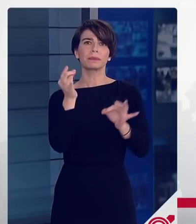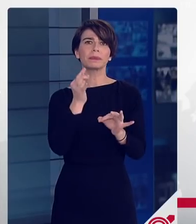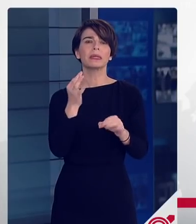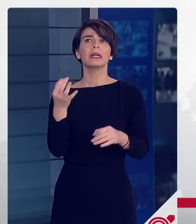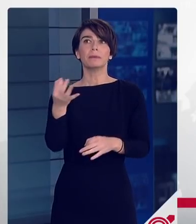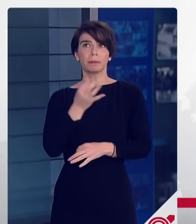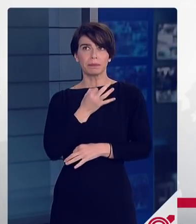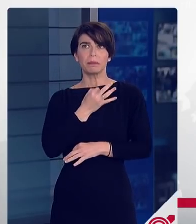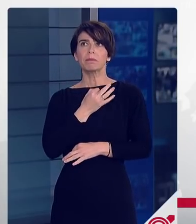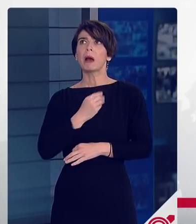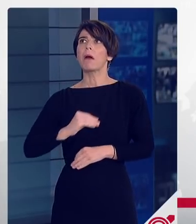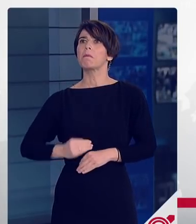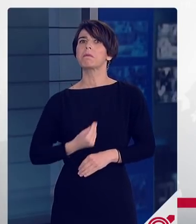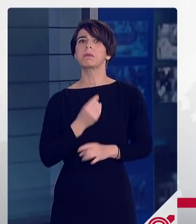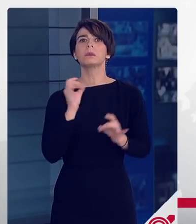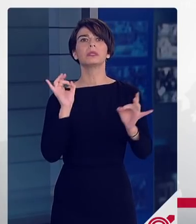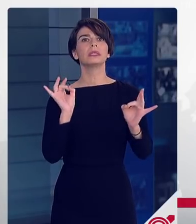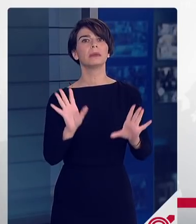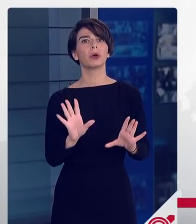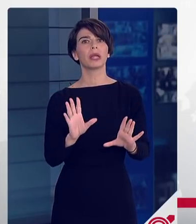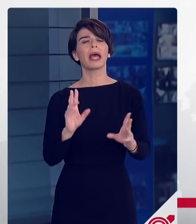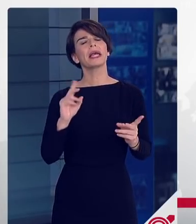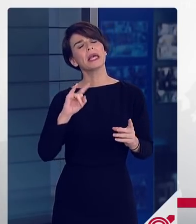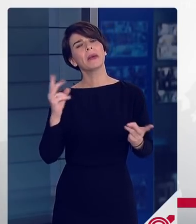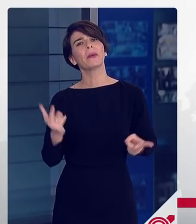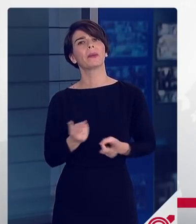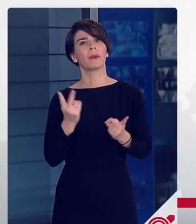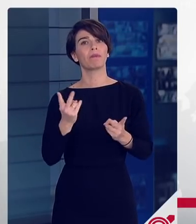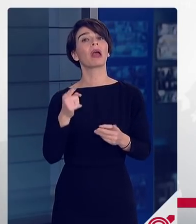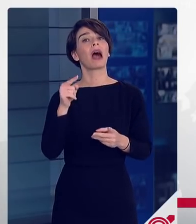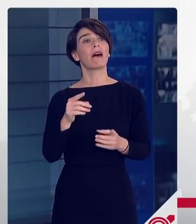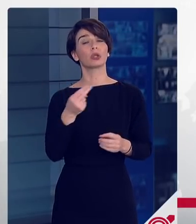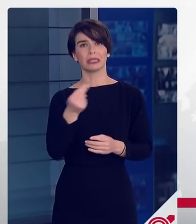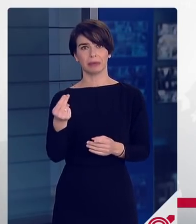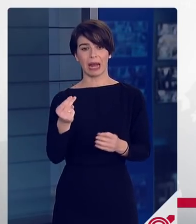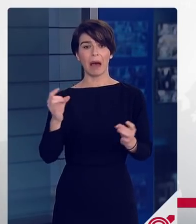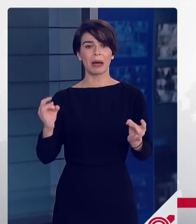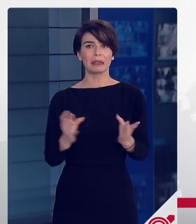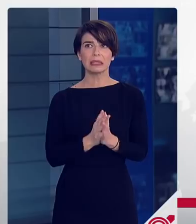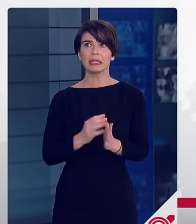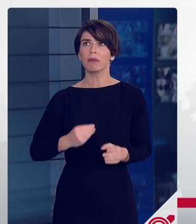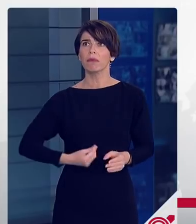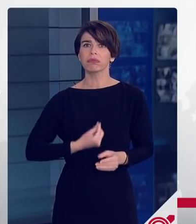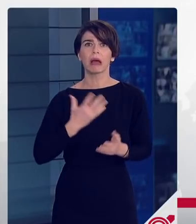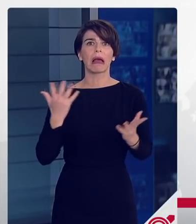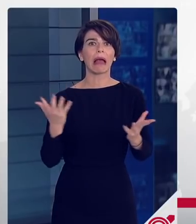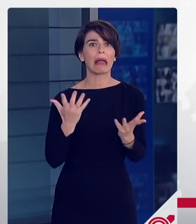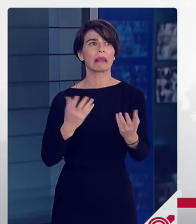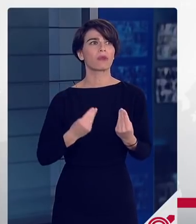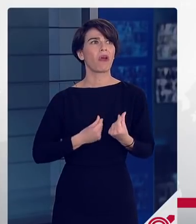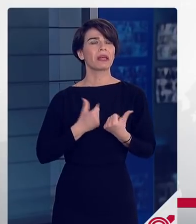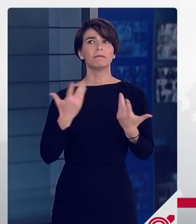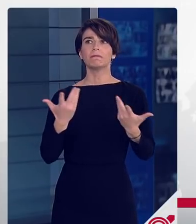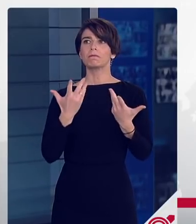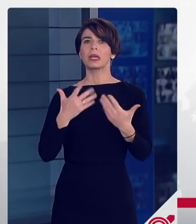ασυμπτωματικά Γι' αυτόν τον λόγο οποιοςδήποτε έχει το παραμικρό σύμπτωμα ή ο ίδιος έχει